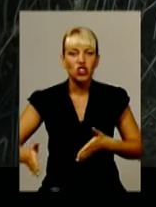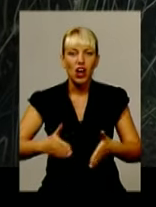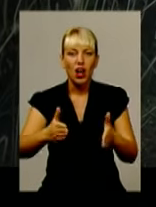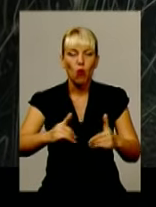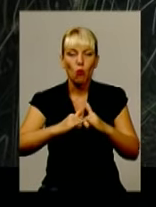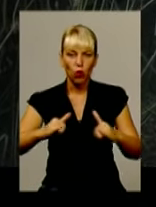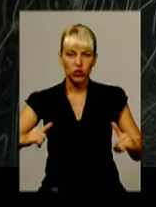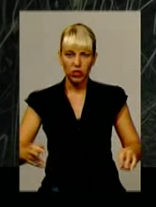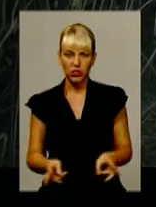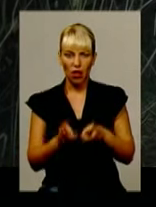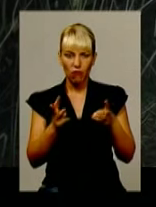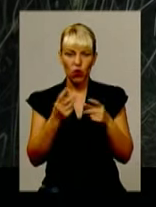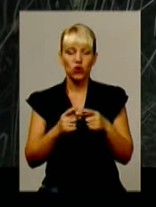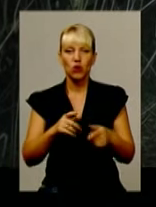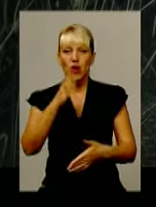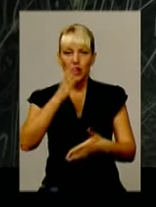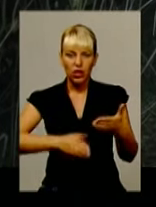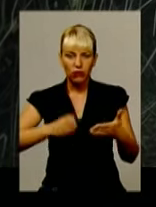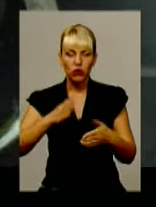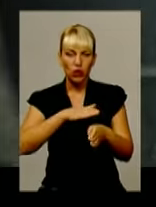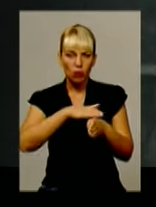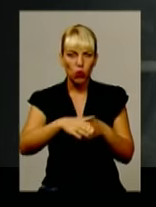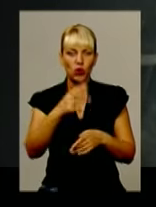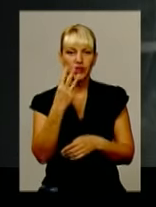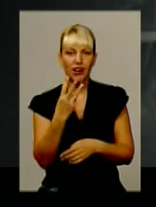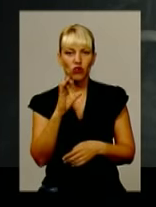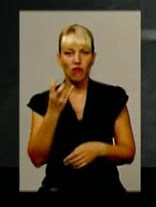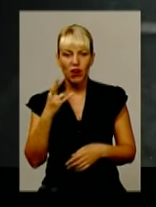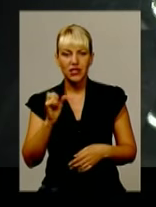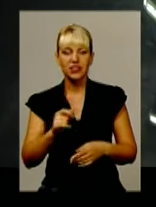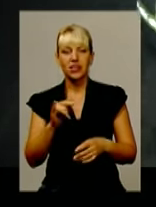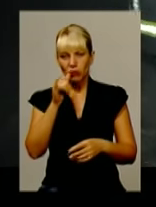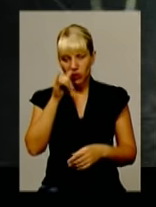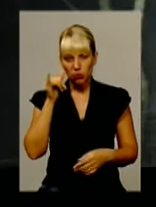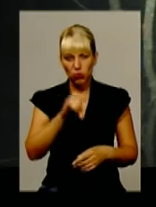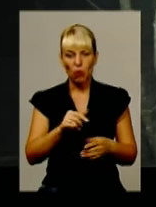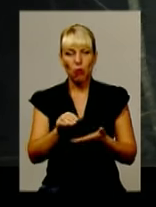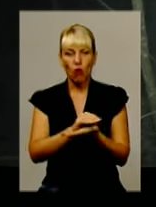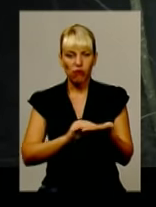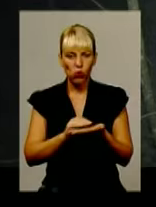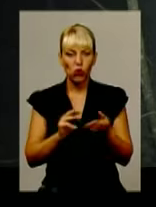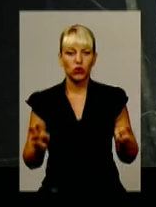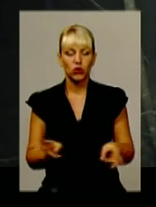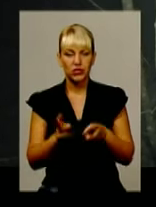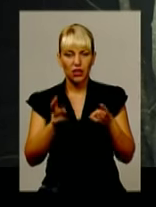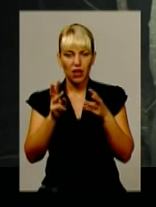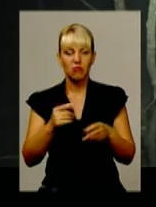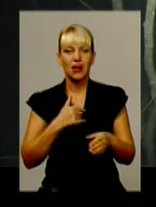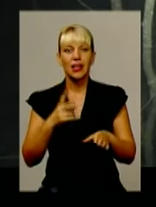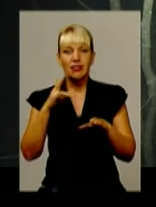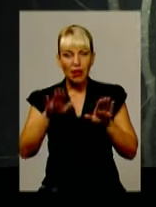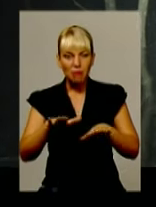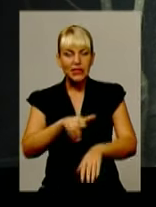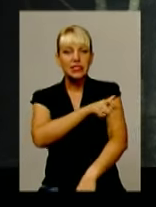вдалося ліквідувати лише 3 вересня о пів на шосту ранку. Для недопишення повторного займання на місці події залишаються